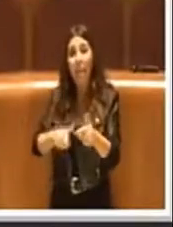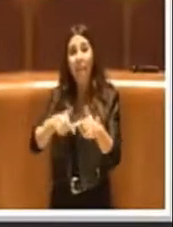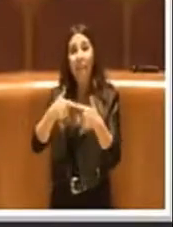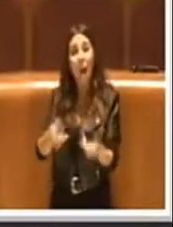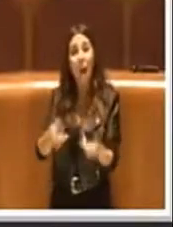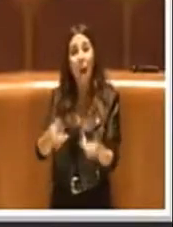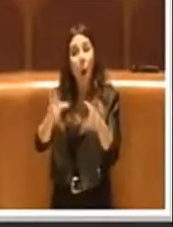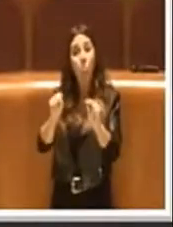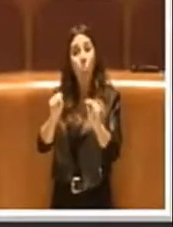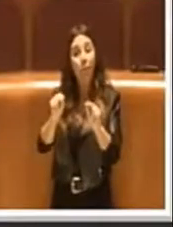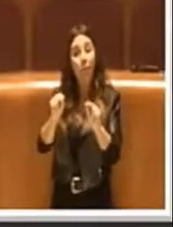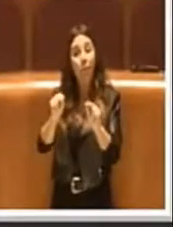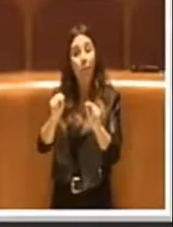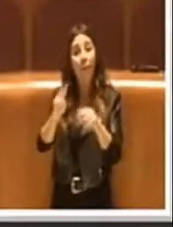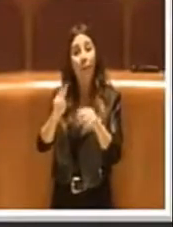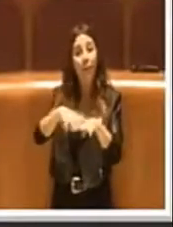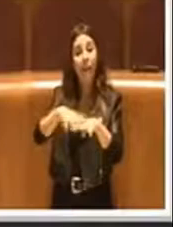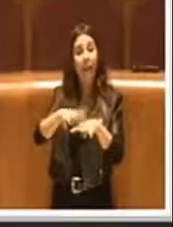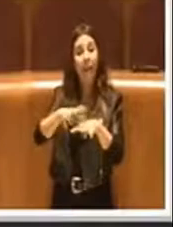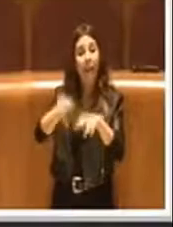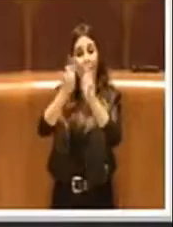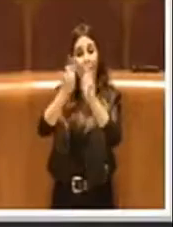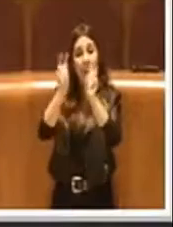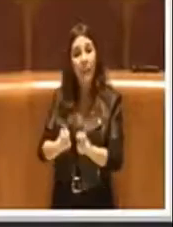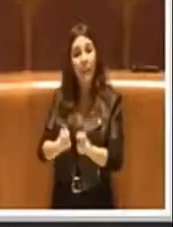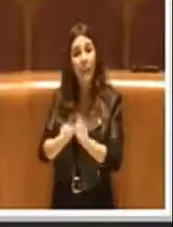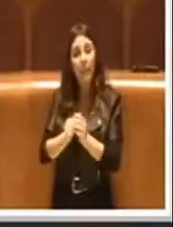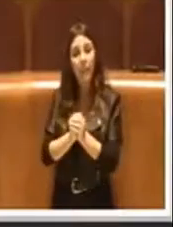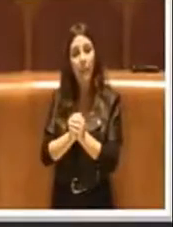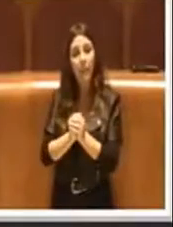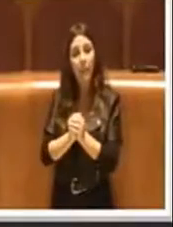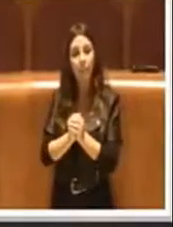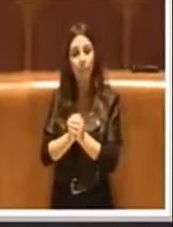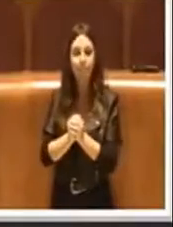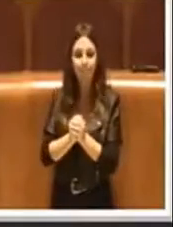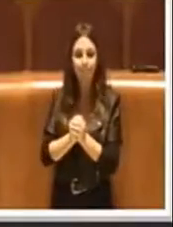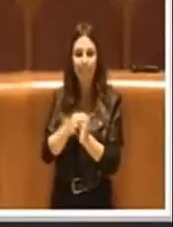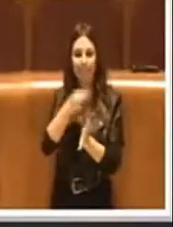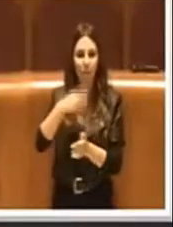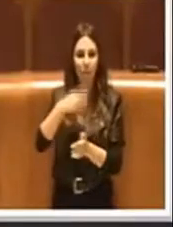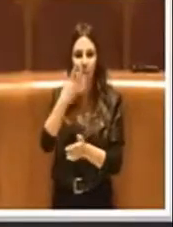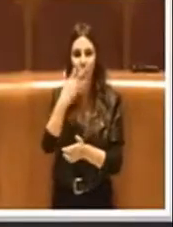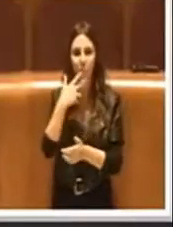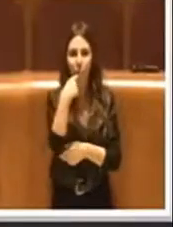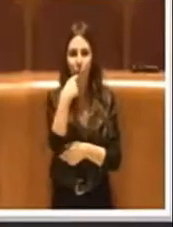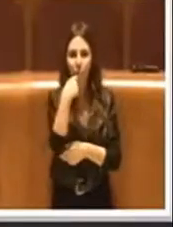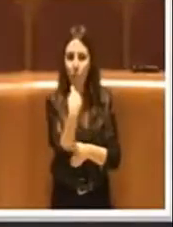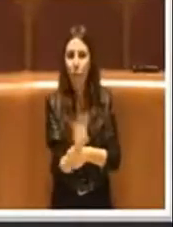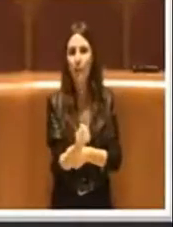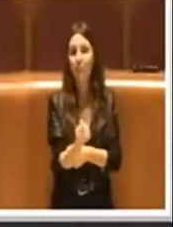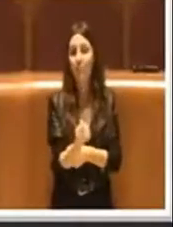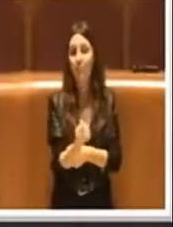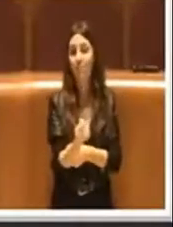di reti elettriche. Quindi voglio dire, non lo so,